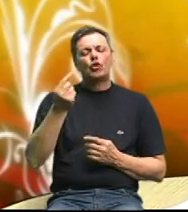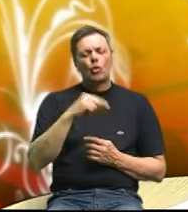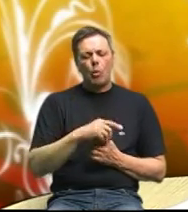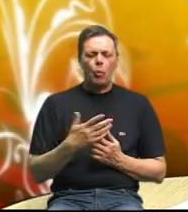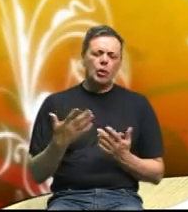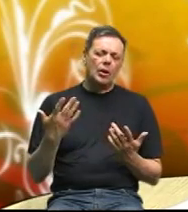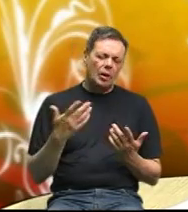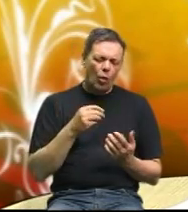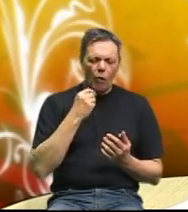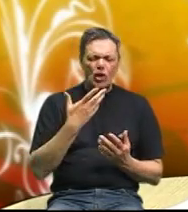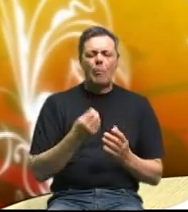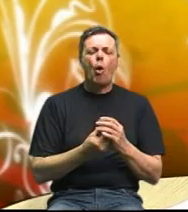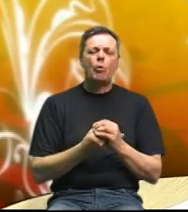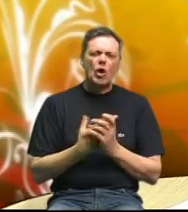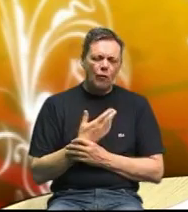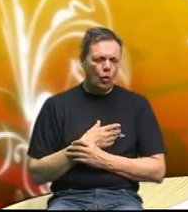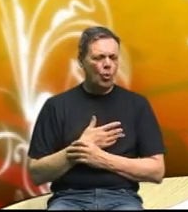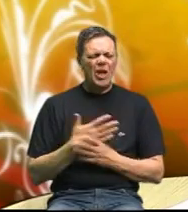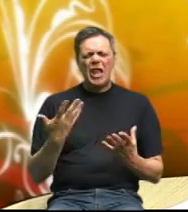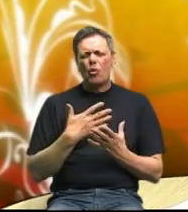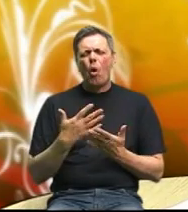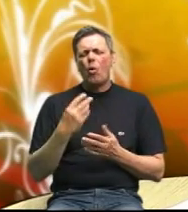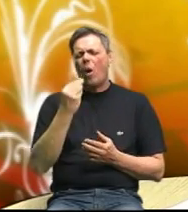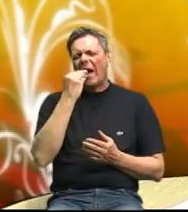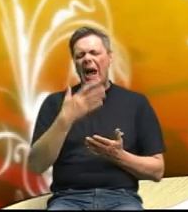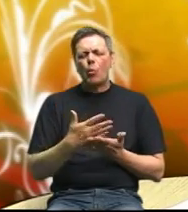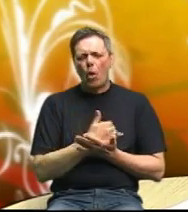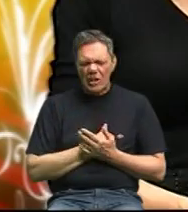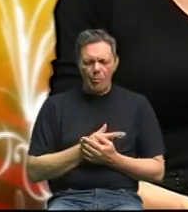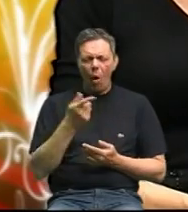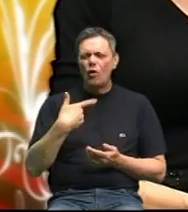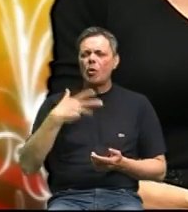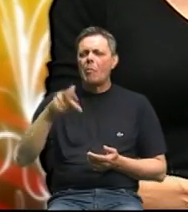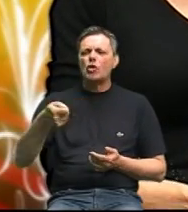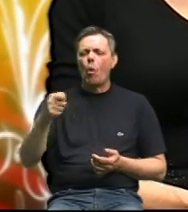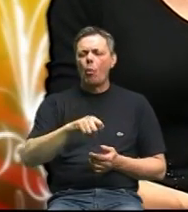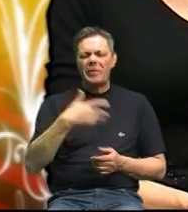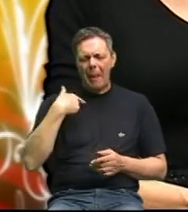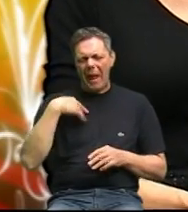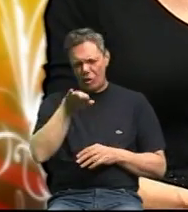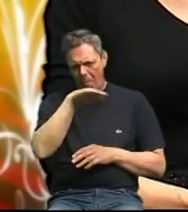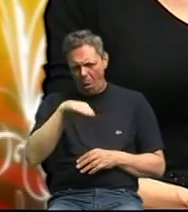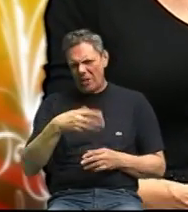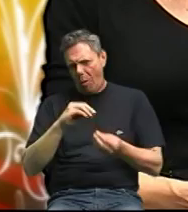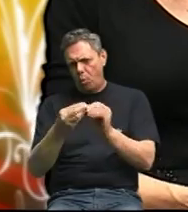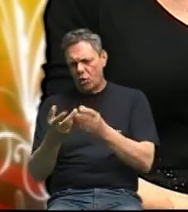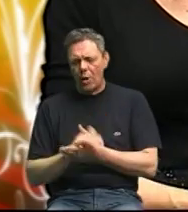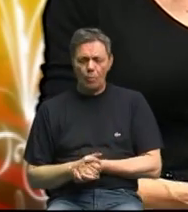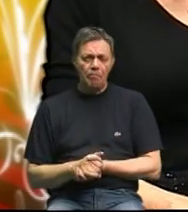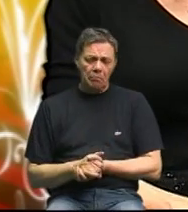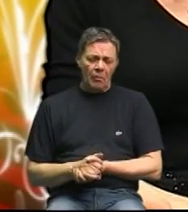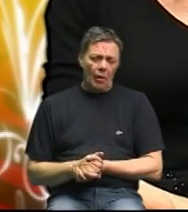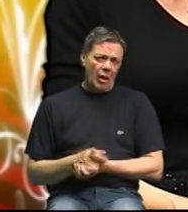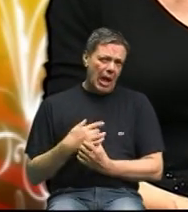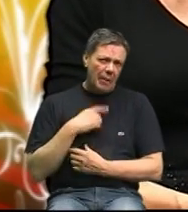tu hranu koja se nudi na policama jer tu je već društvo odgovorno da ja bi sam tako rekla kad bi u svakoj